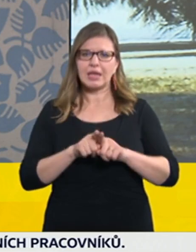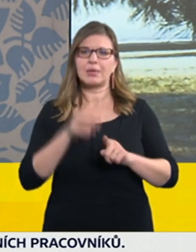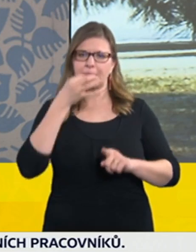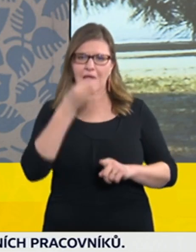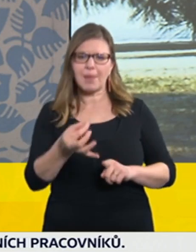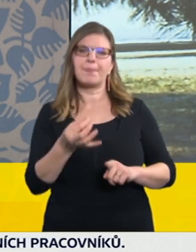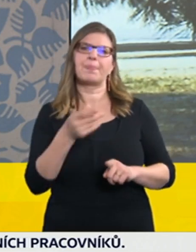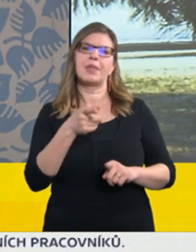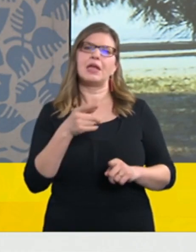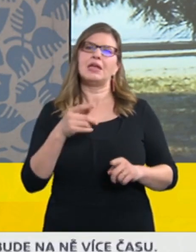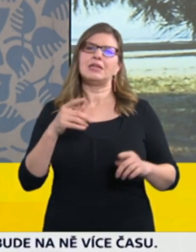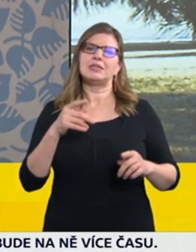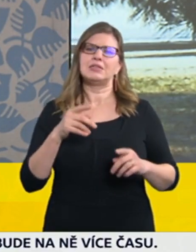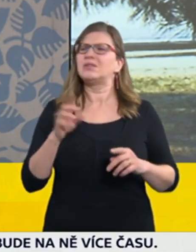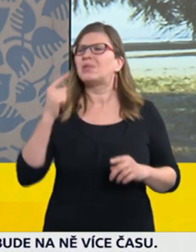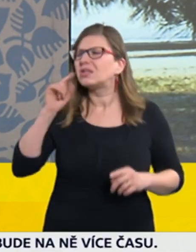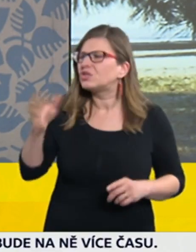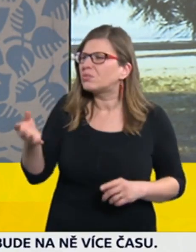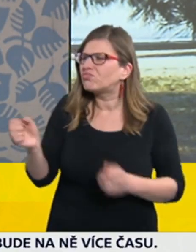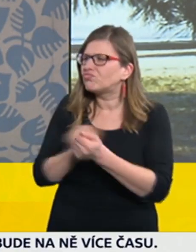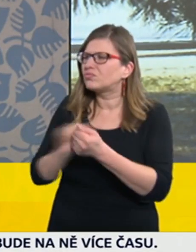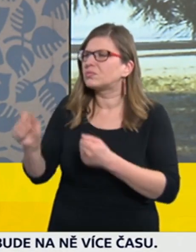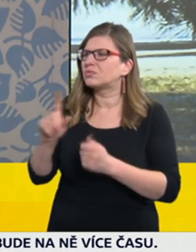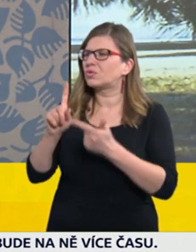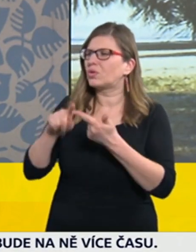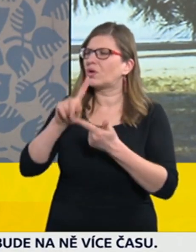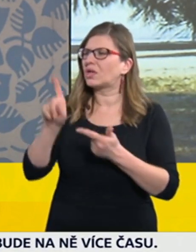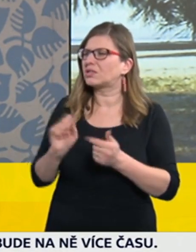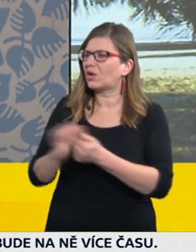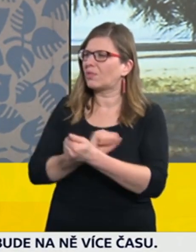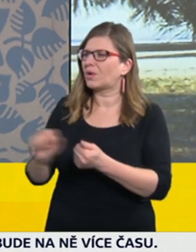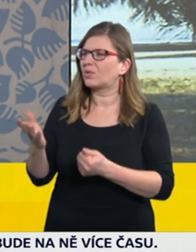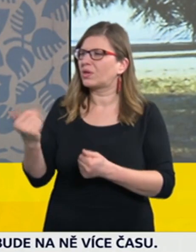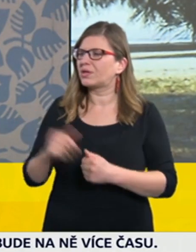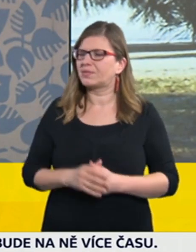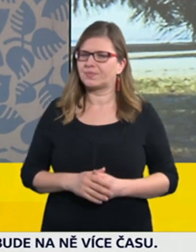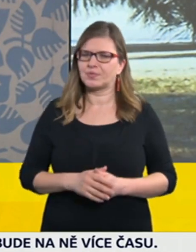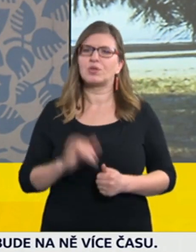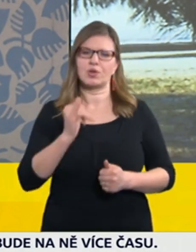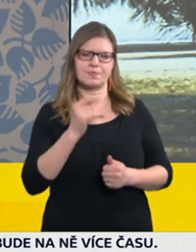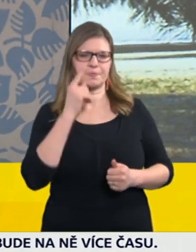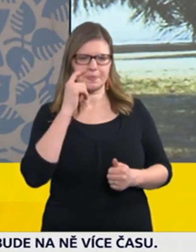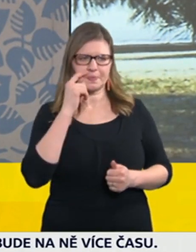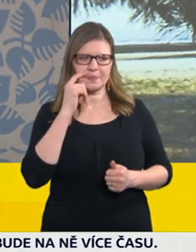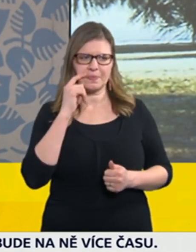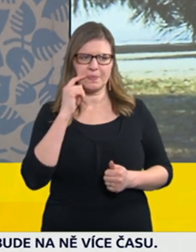Teď vás neslyšíme. Ještě jednou, prosím, ten druhý dotaz. Byly na očkování mimo ty stanované priory.